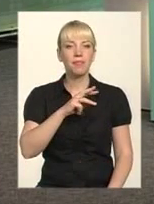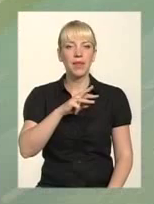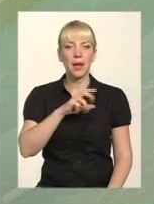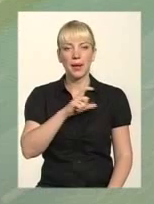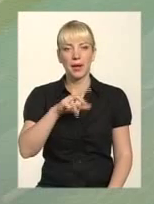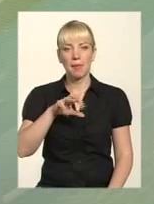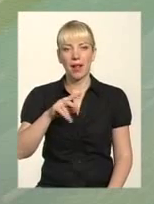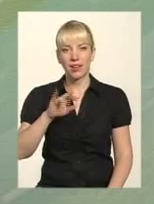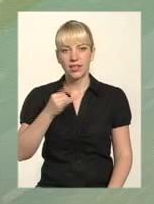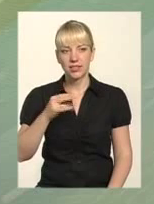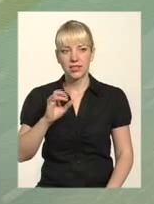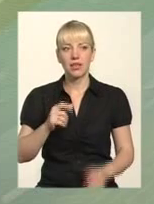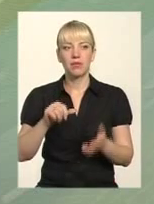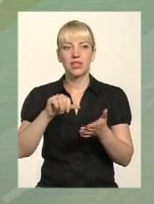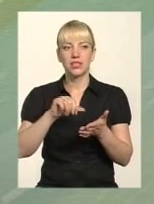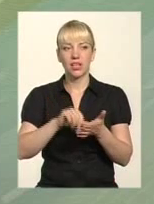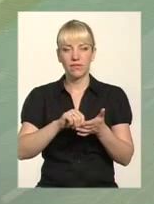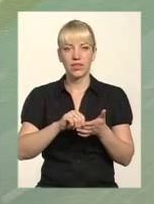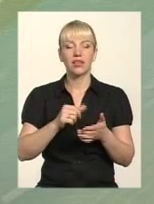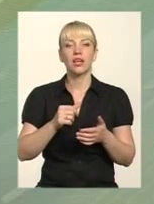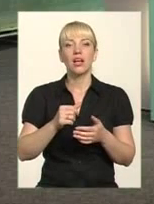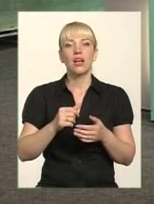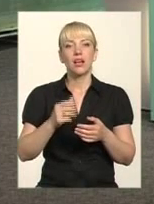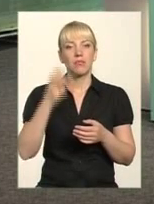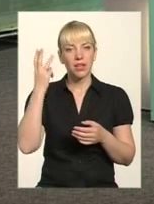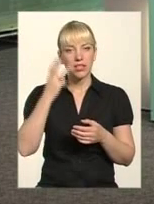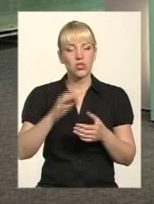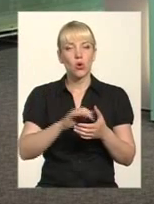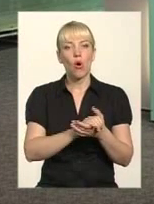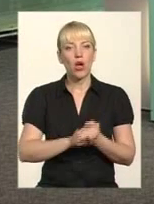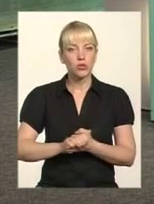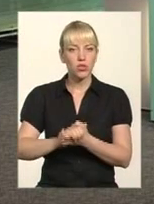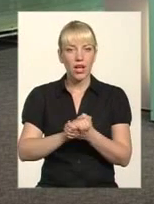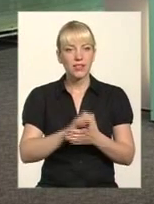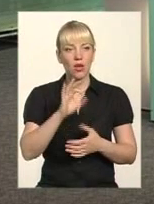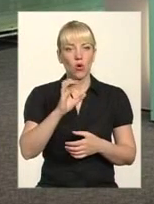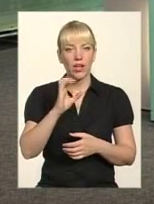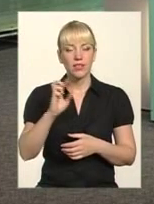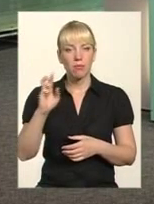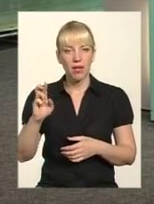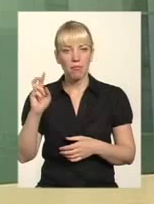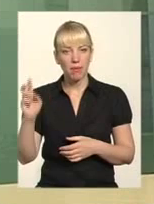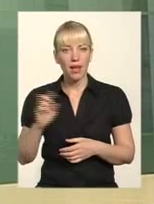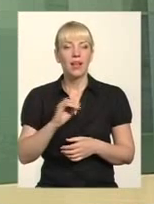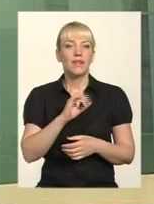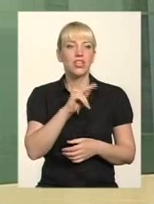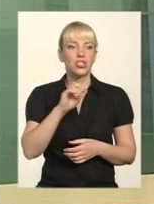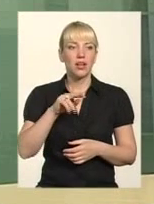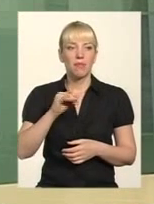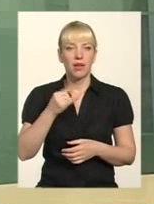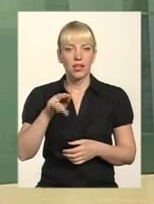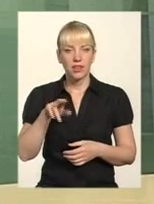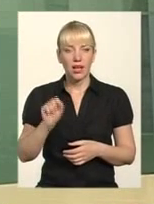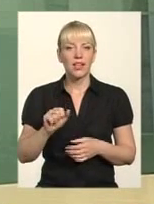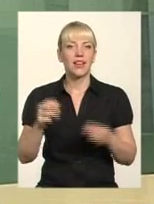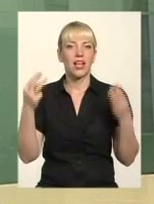представником голови Хмельницької асоціації ОСББ та Віктором Леонідовичем Чапайдою, начальником управління житлово-комунального господарства в міста